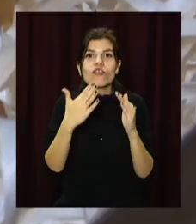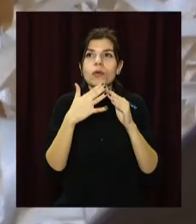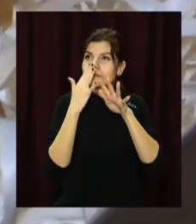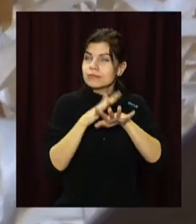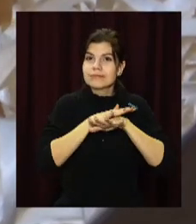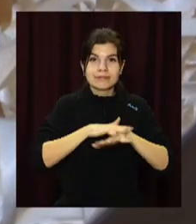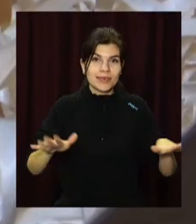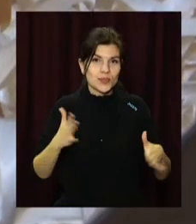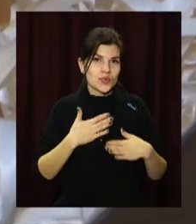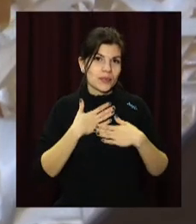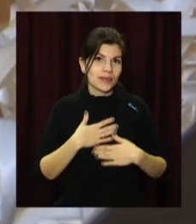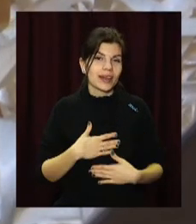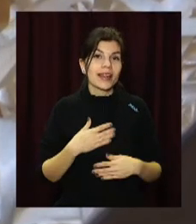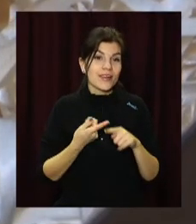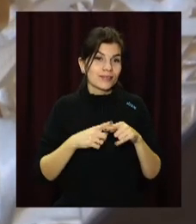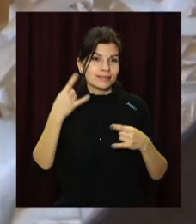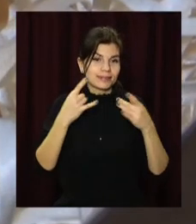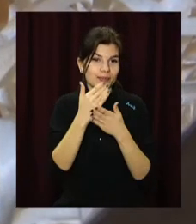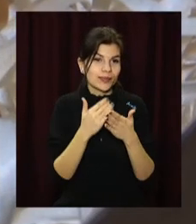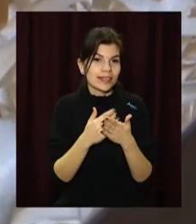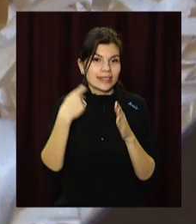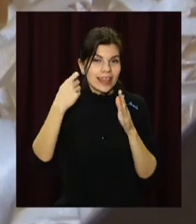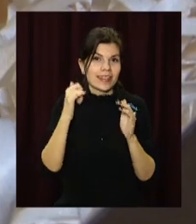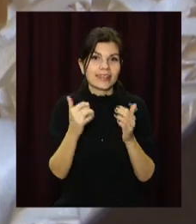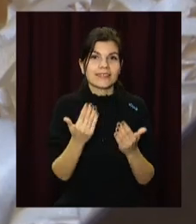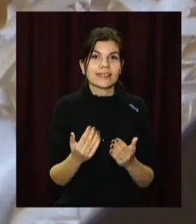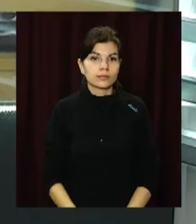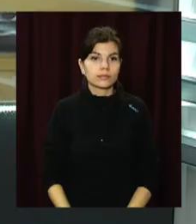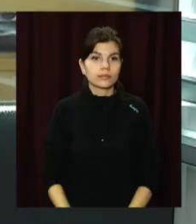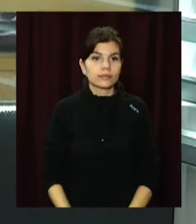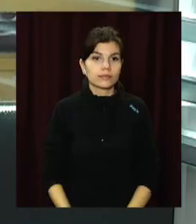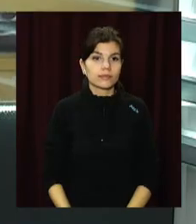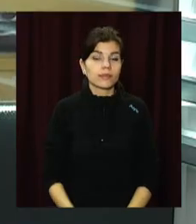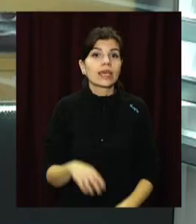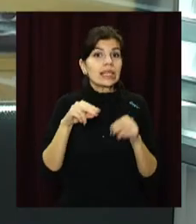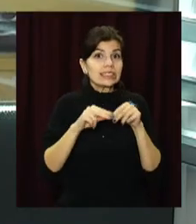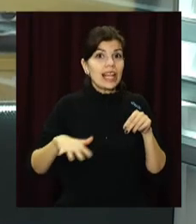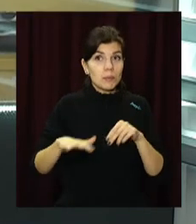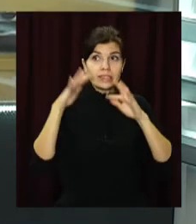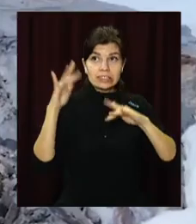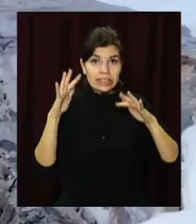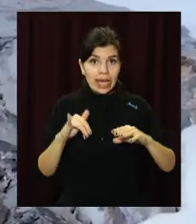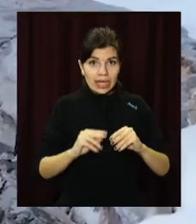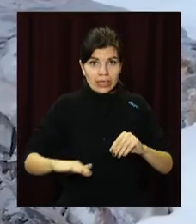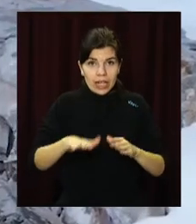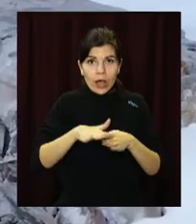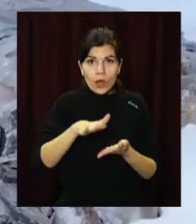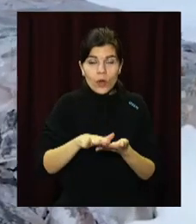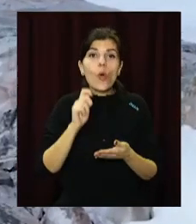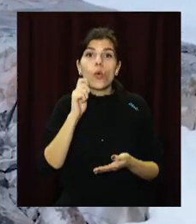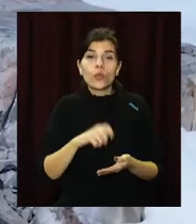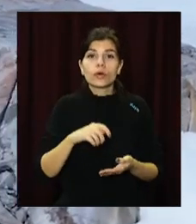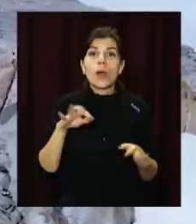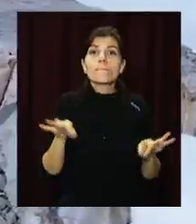будинку. Вікторія Вахрушина, Денис Крикус, Оупен Юз, телеканал «Відкритий». Земля, снігу та криги. Український музикант